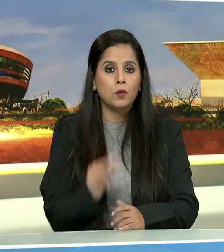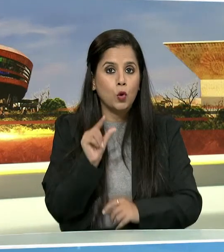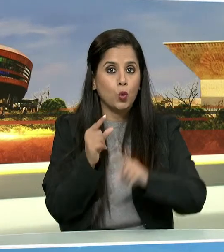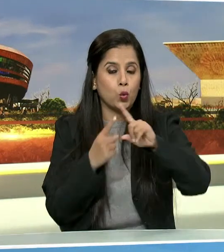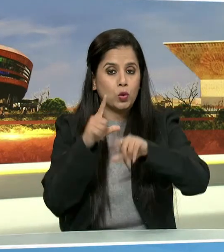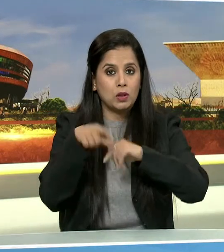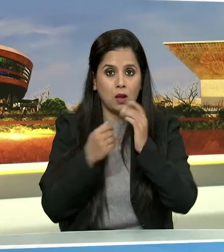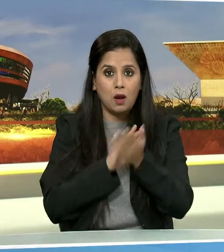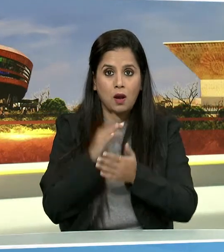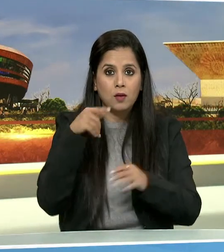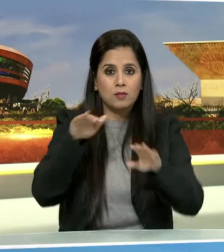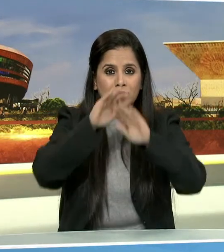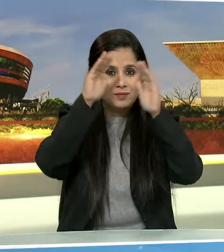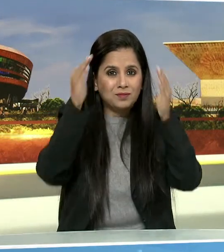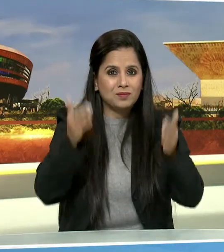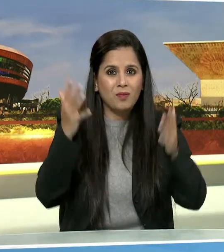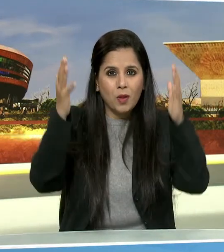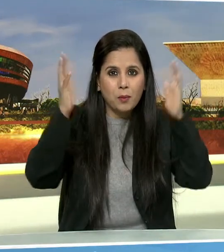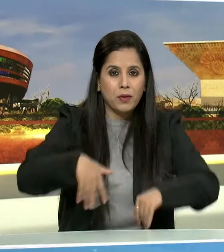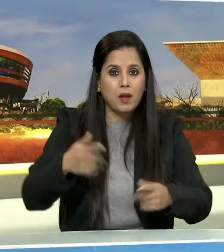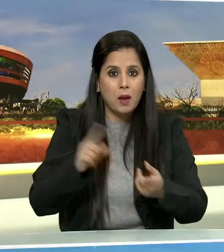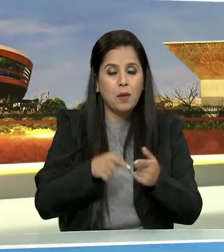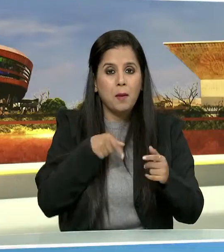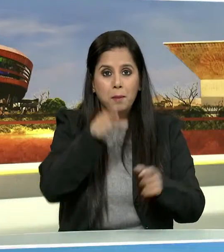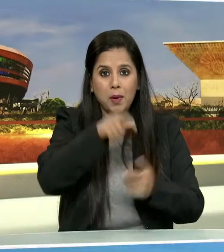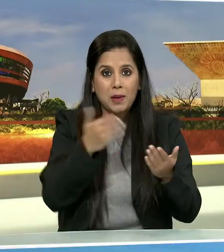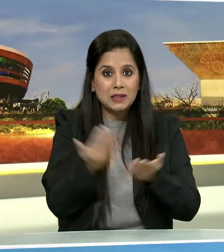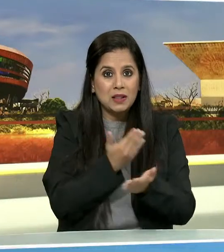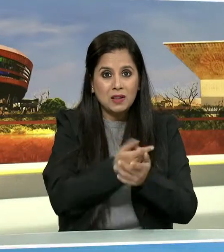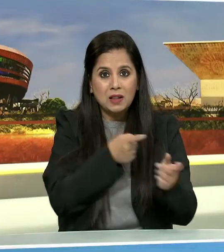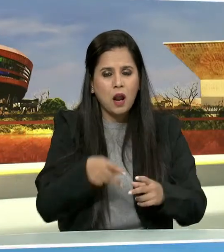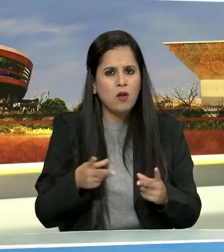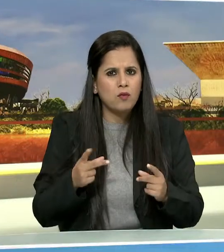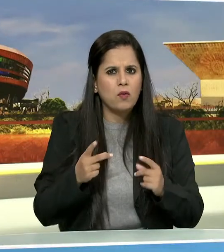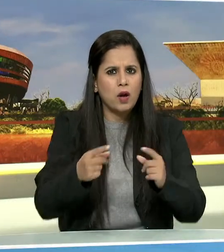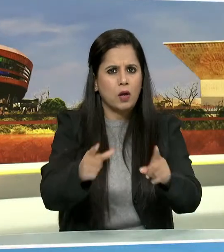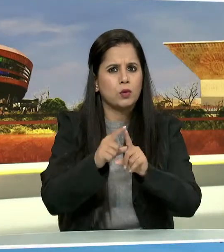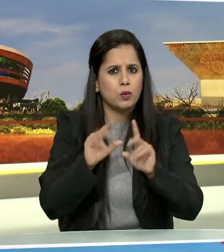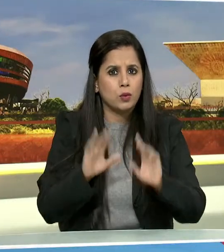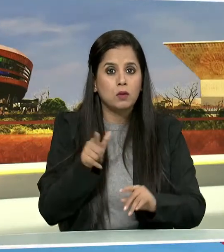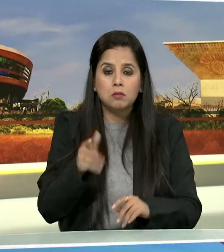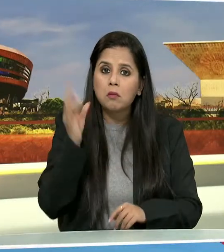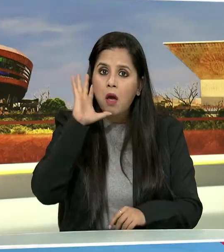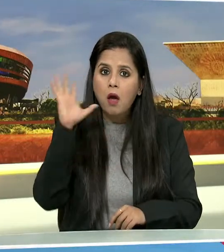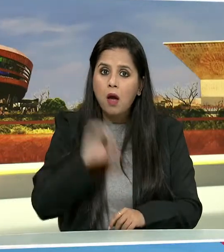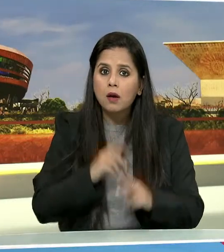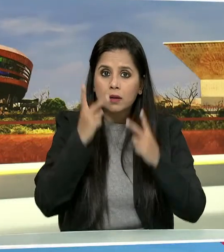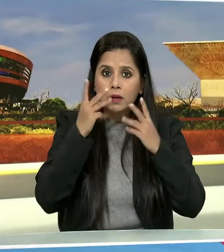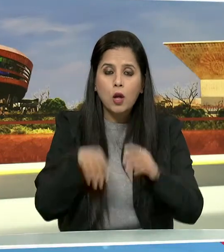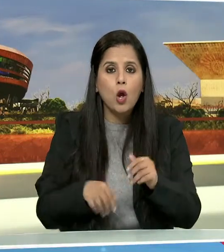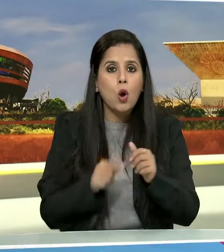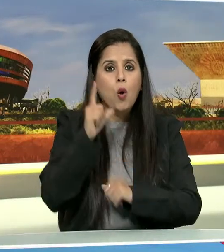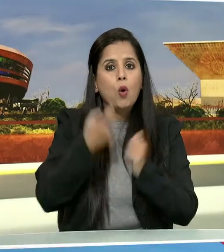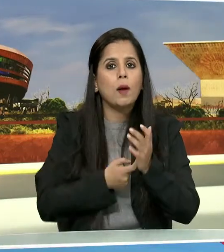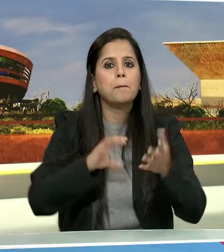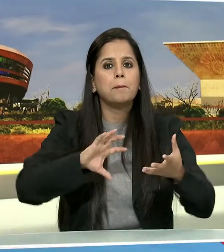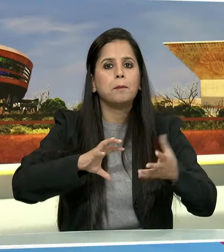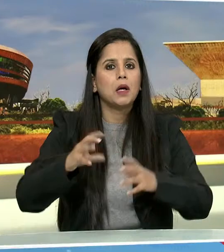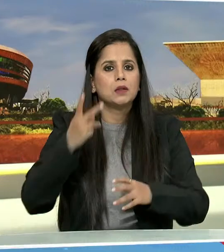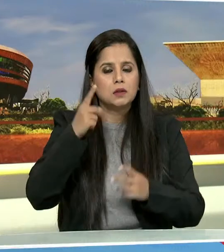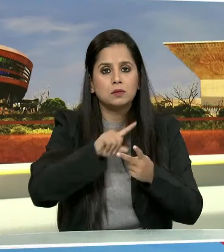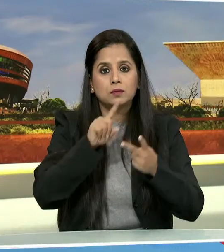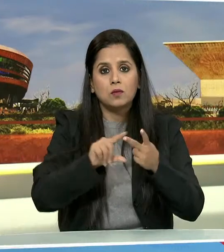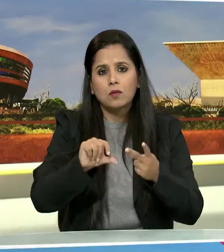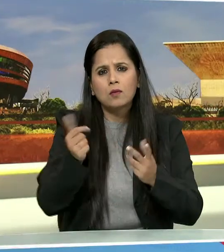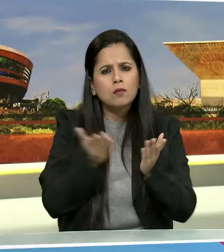उतरकाशी के सिलक्यारा सुरंग बचाव अभ्यान को तेज कर दिया गया है जानकारी के मताबक और मशीन के अलावा